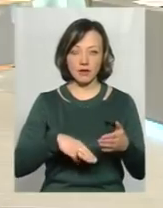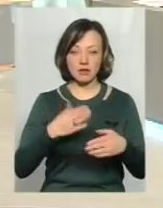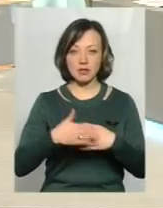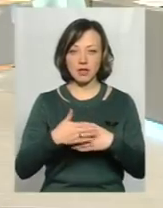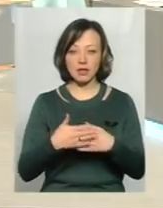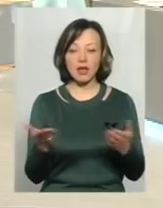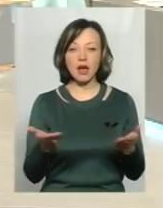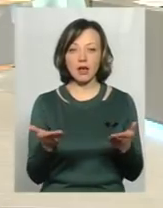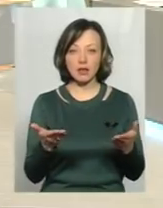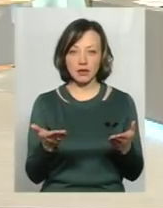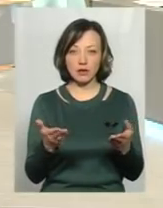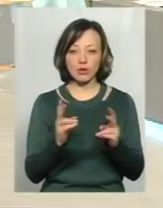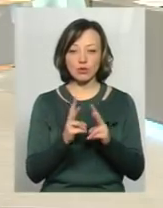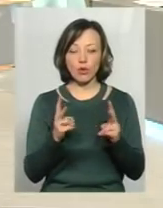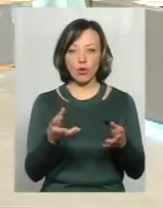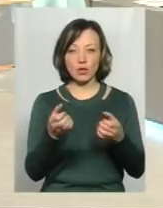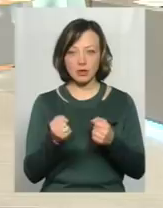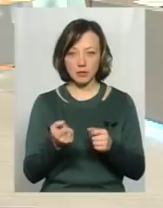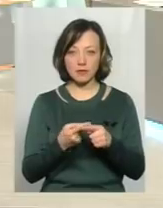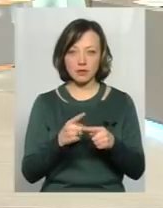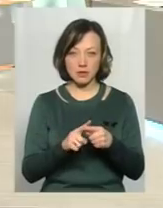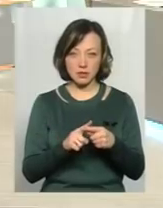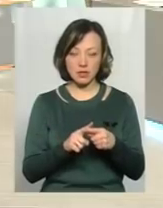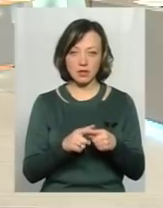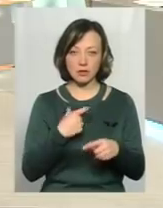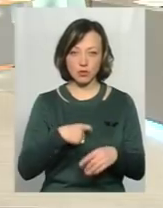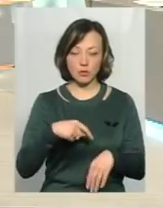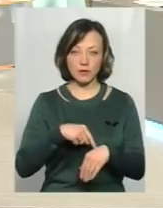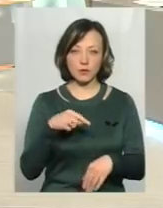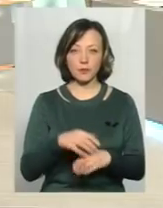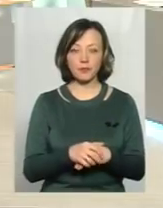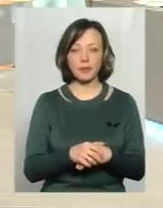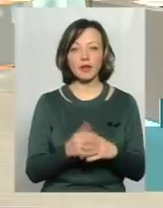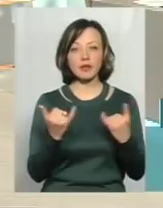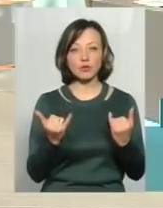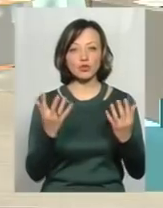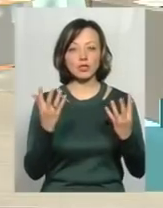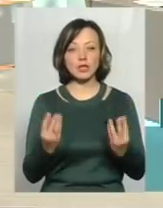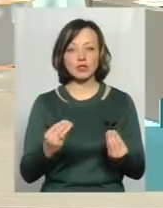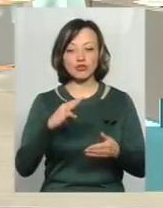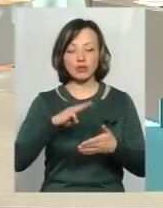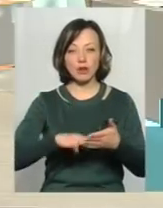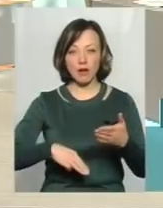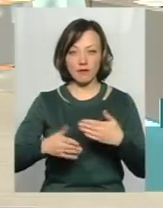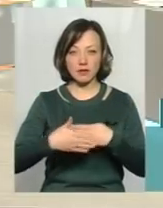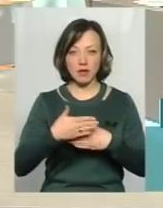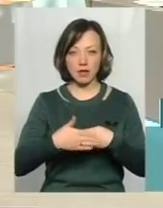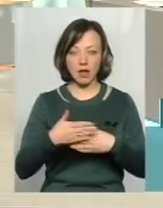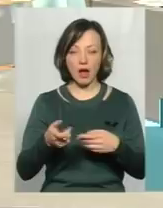відповідно, хто її вже отримав, він це на собі. Ну, на сьогоднішній день штрафна санкція